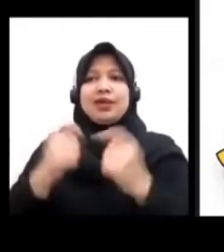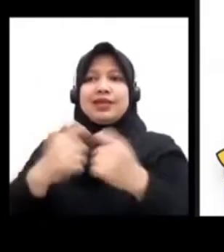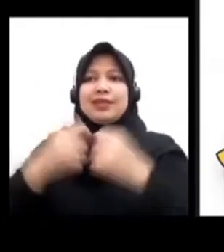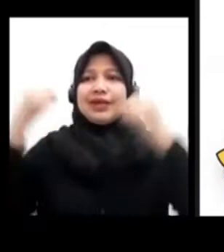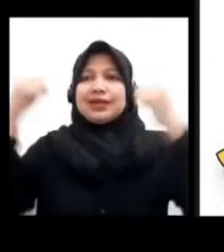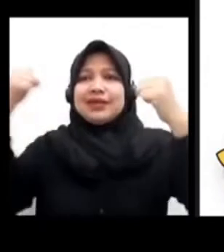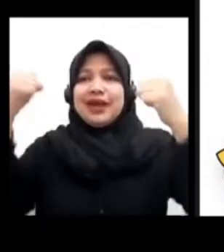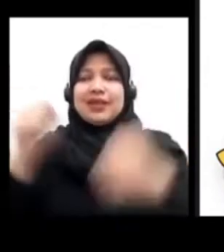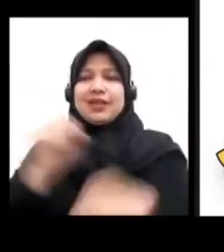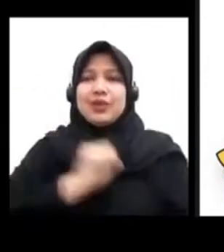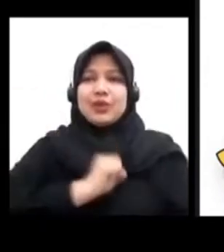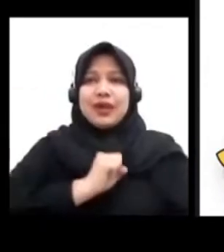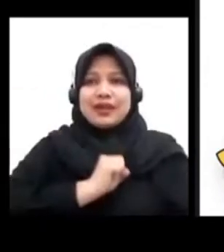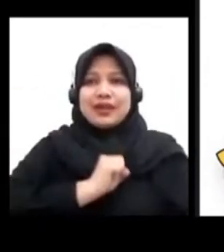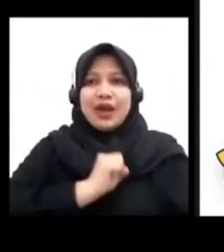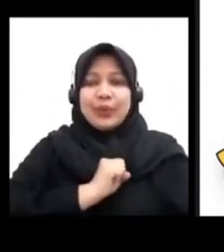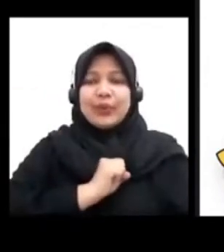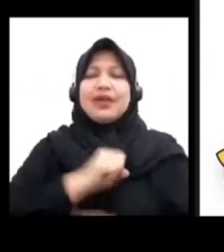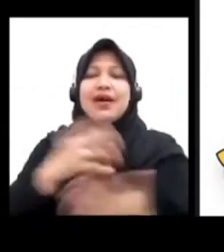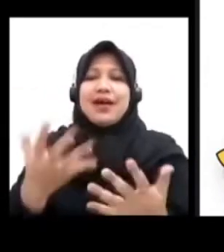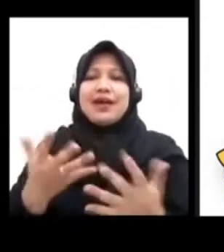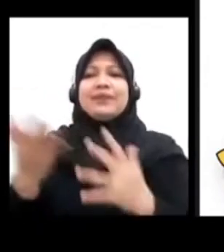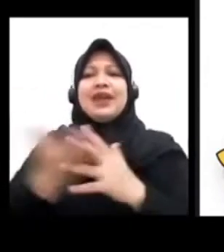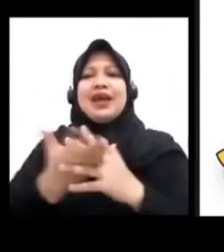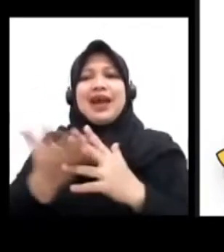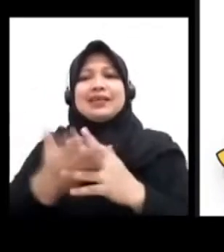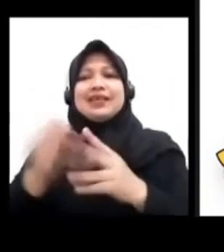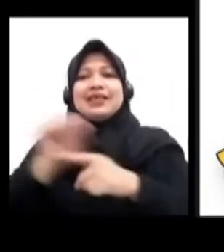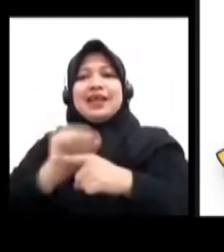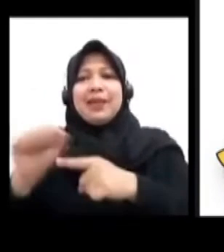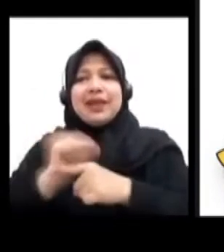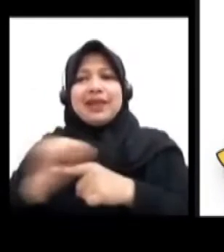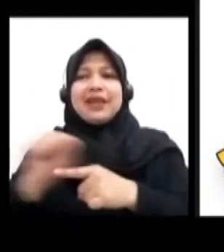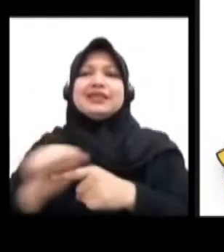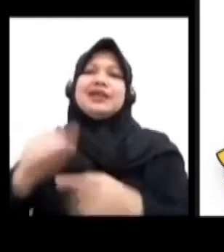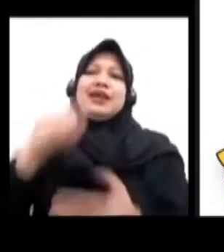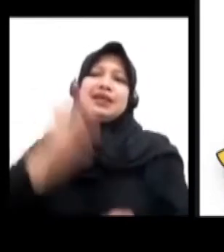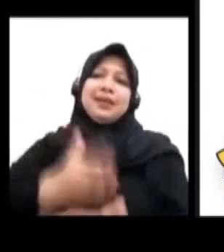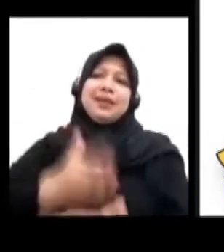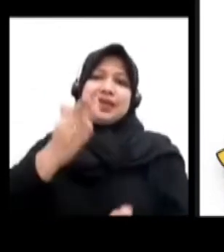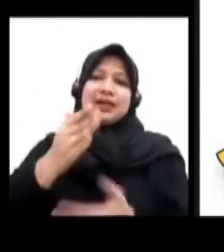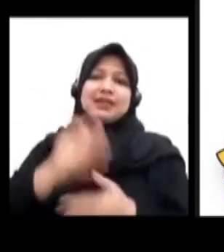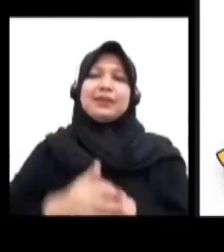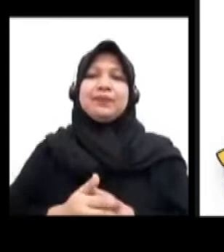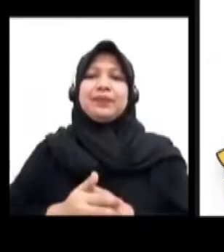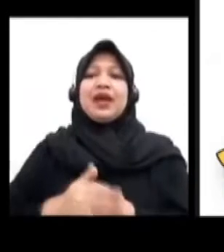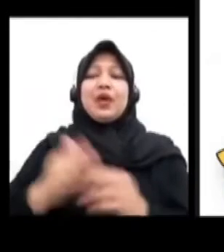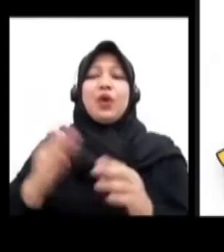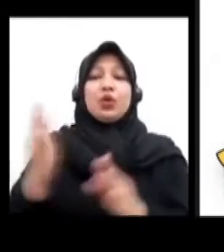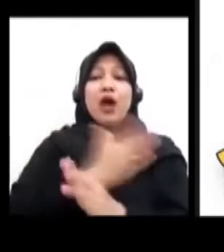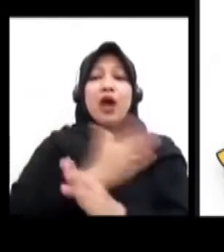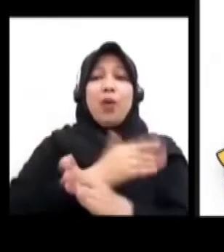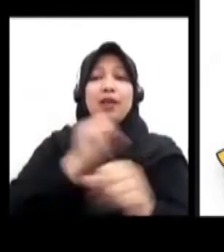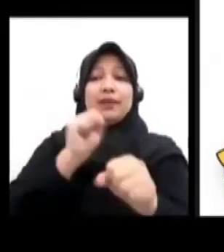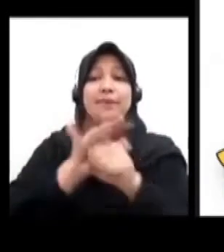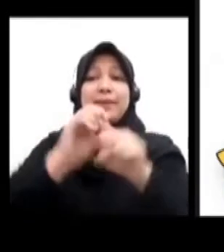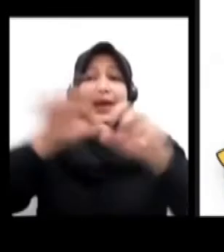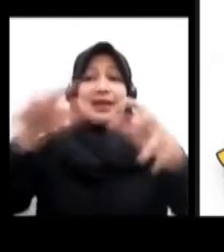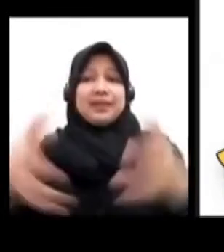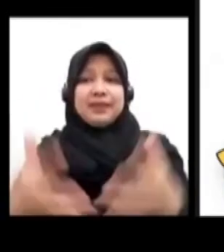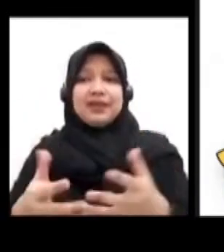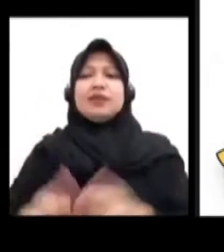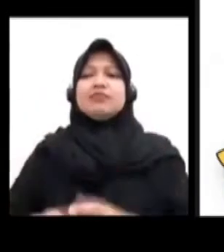Jadi akses Terbatas Di awal Pandemi Kelompok Disabilitas Tidak